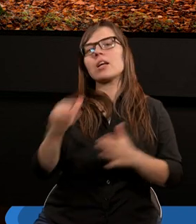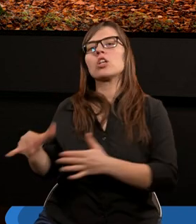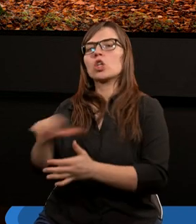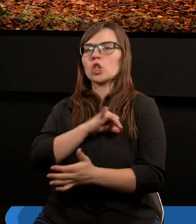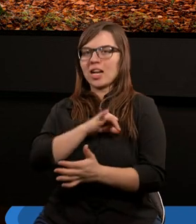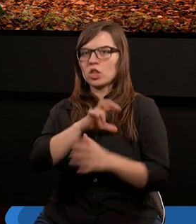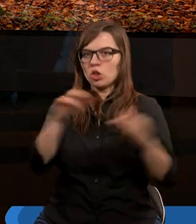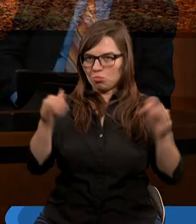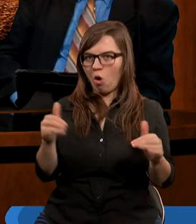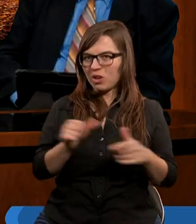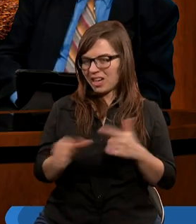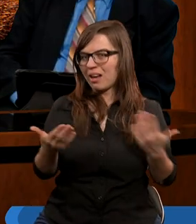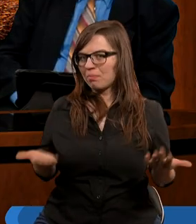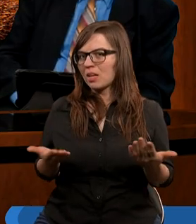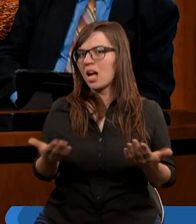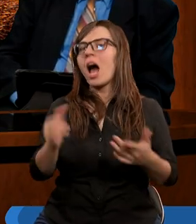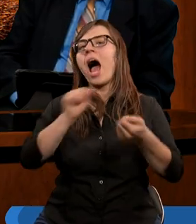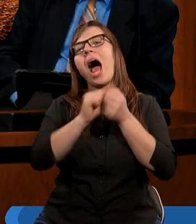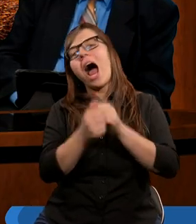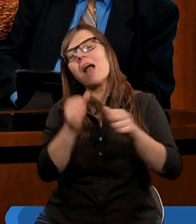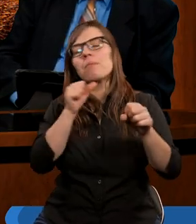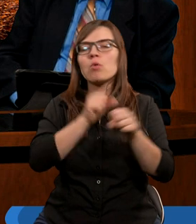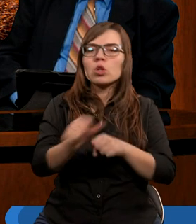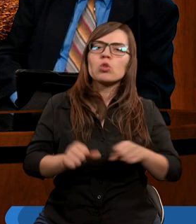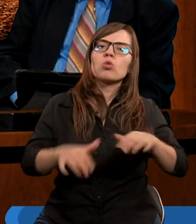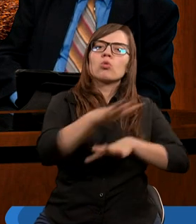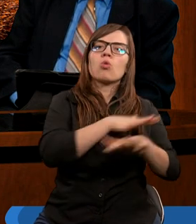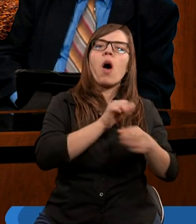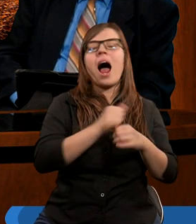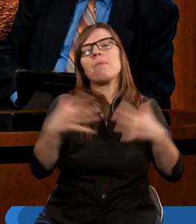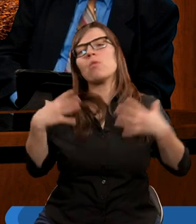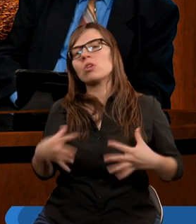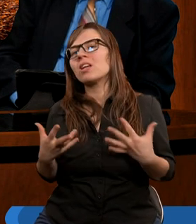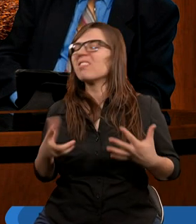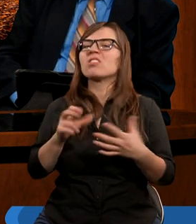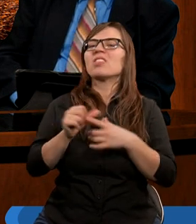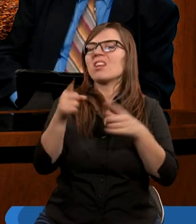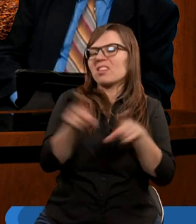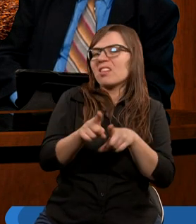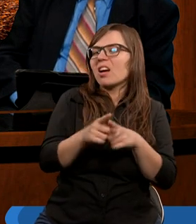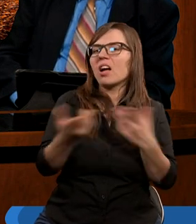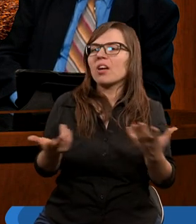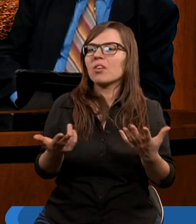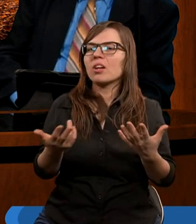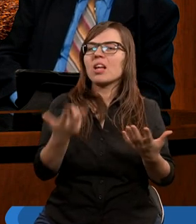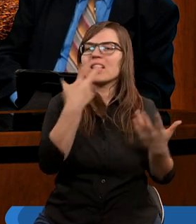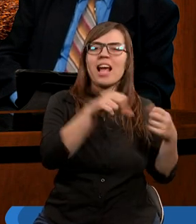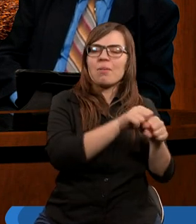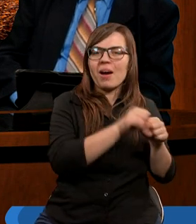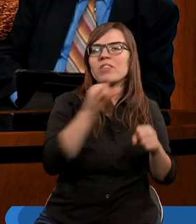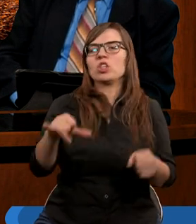grzesznikiem. Czy albo jest duchową, albo jest cielesną osobą, czy jednocześnie jest i